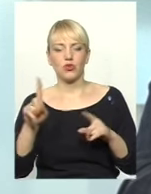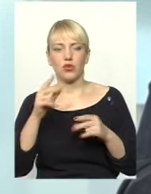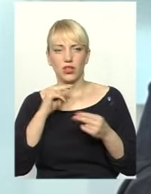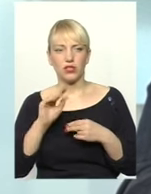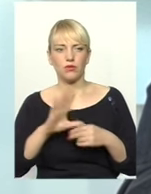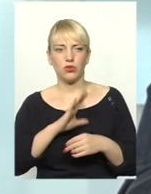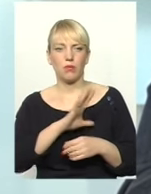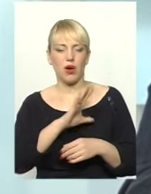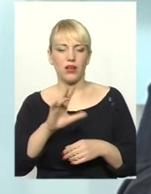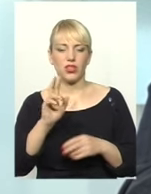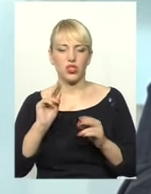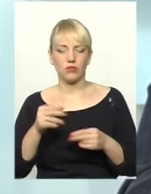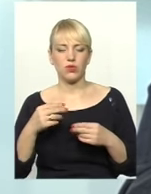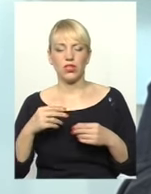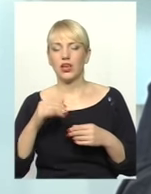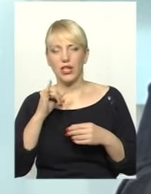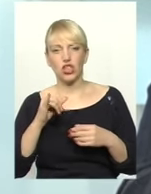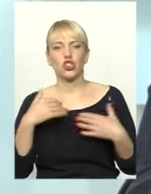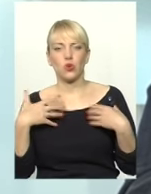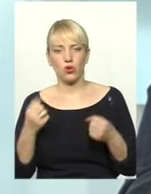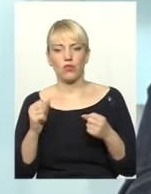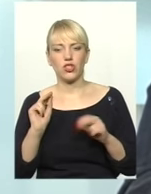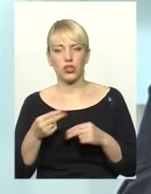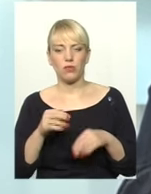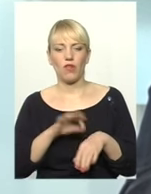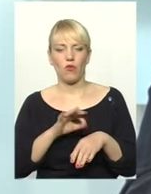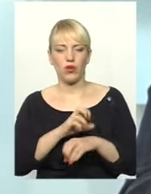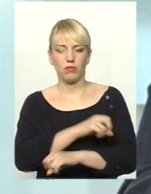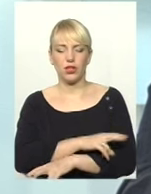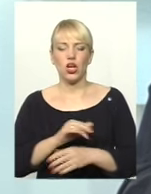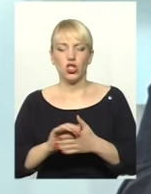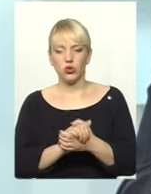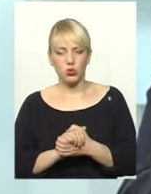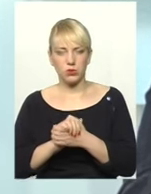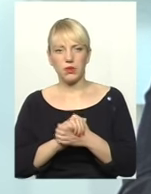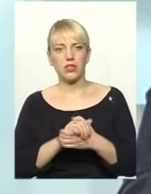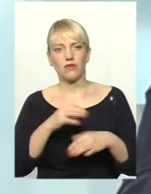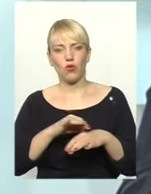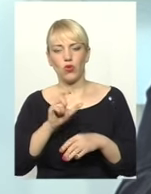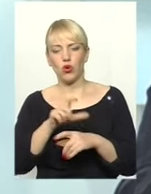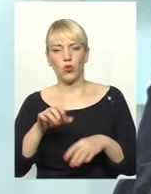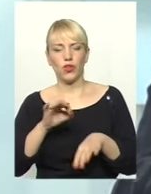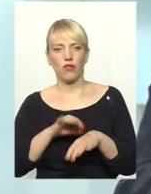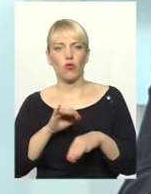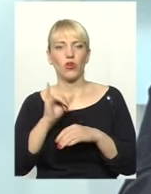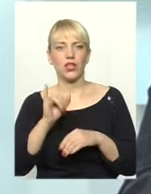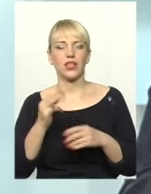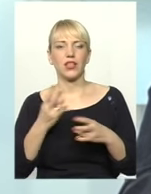бути багатим і здоровим, чи бідним і хворим. Суспільство хворе, люди хворі. І ми сьогодні повинні щиро, відверто говорити